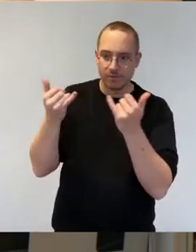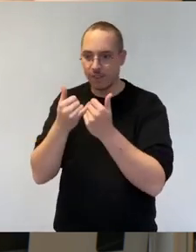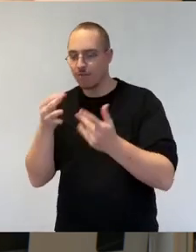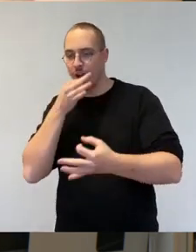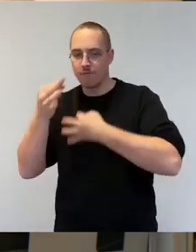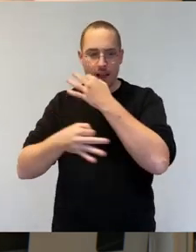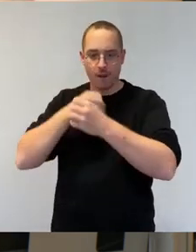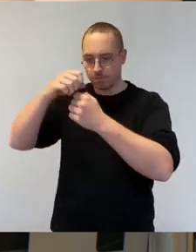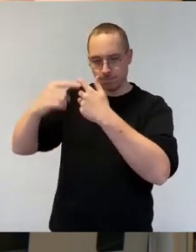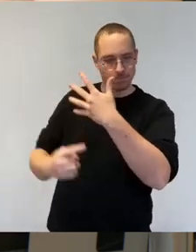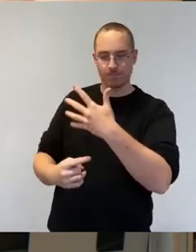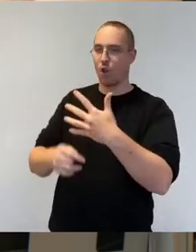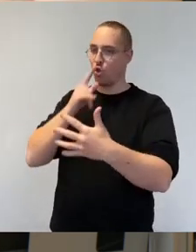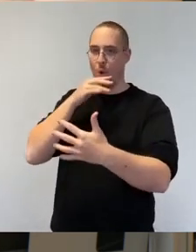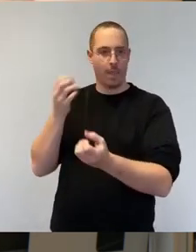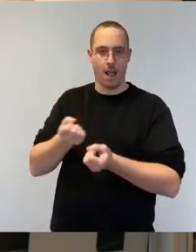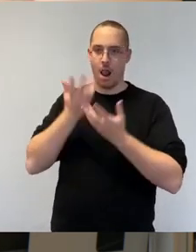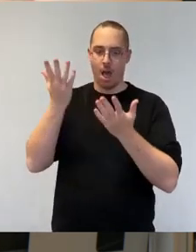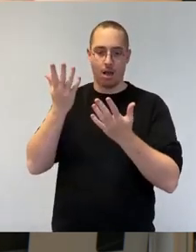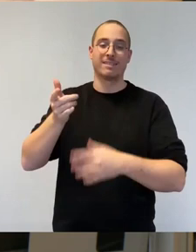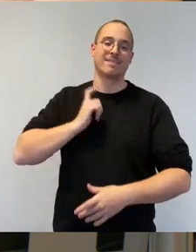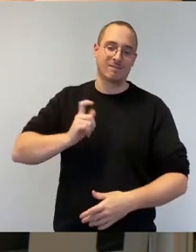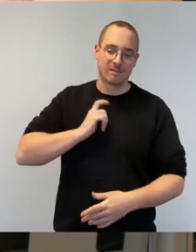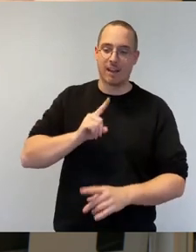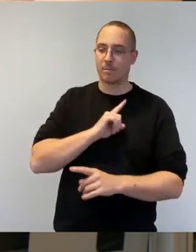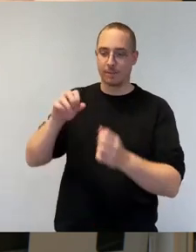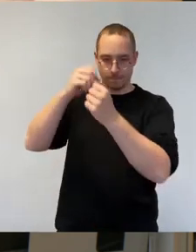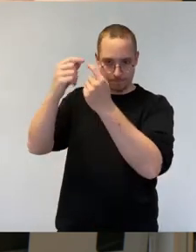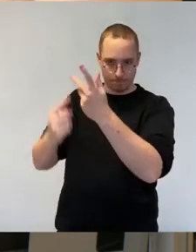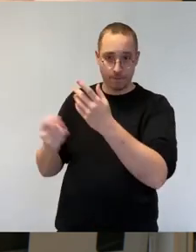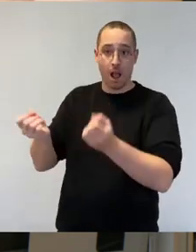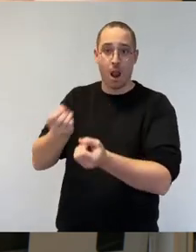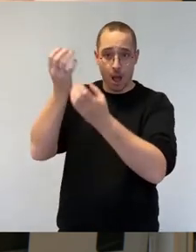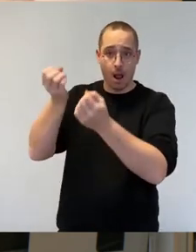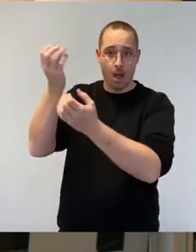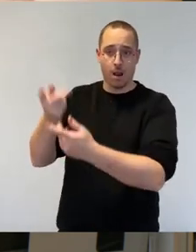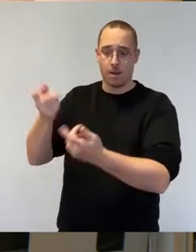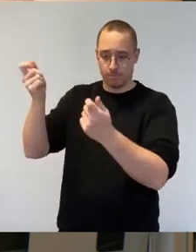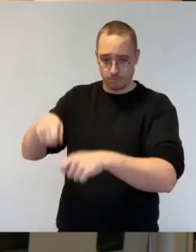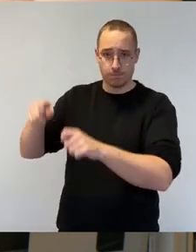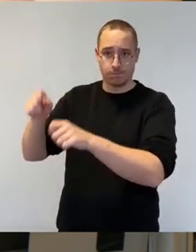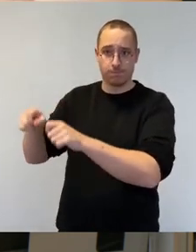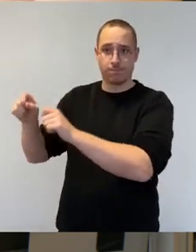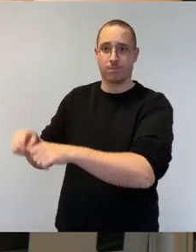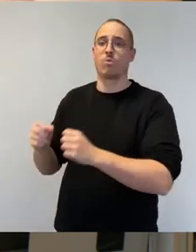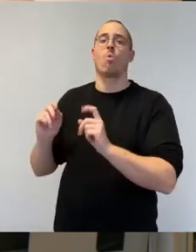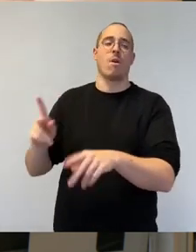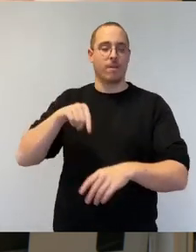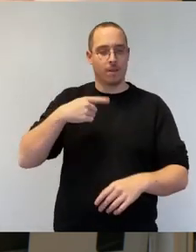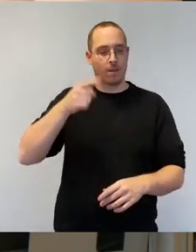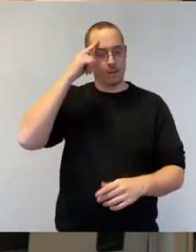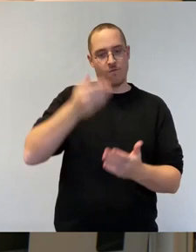weithin ist. Und damit ich dann zu diesem komischen AfD-Antrag nicht noch mal sprechen will, zum Schluss auch hier noch, wir werden es SPD-Fraktion natürlich